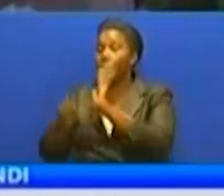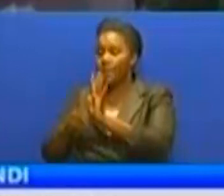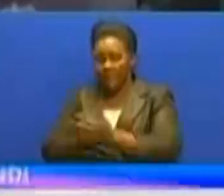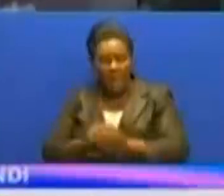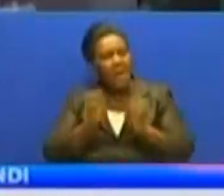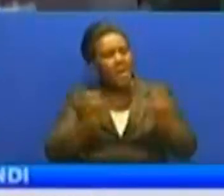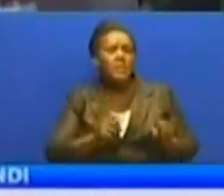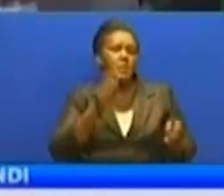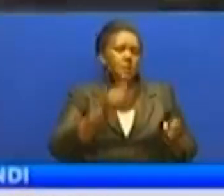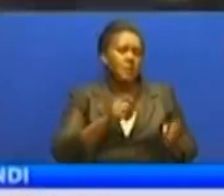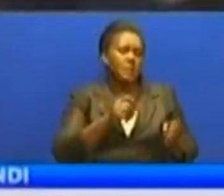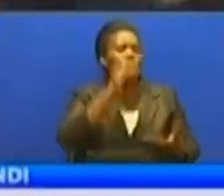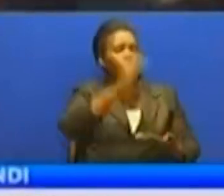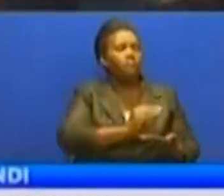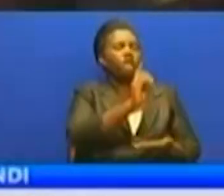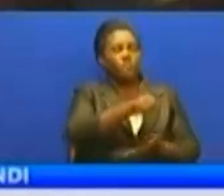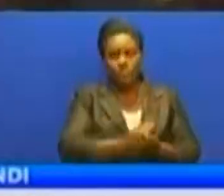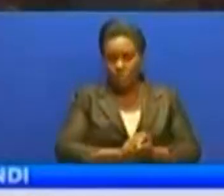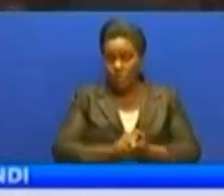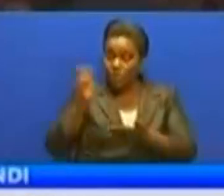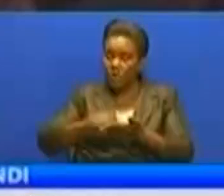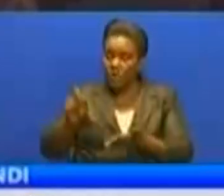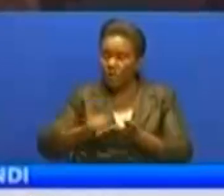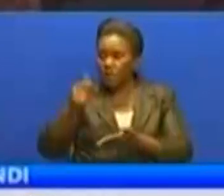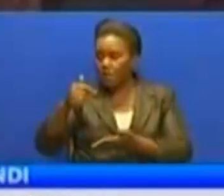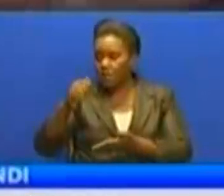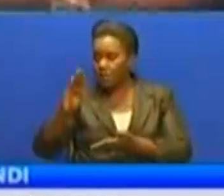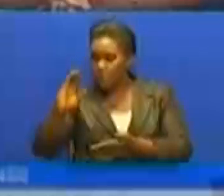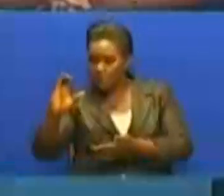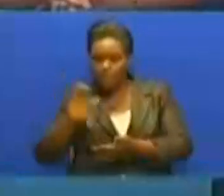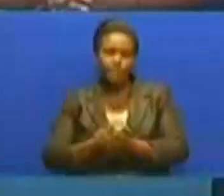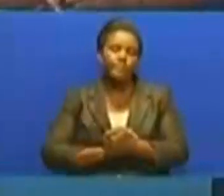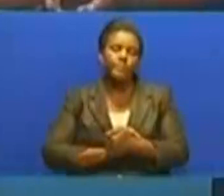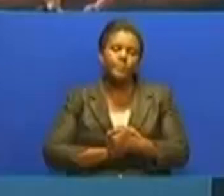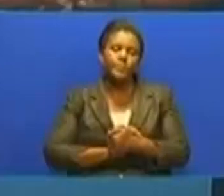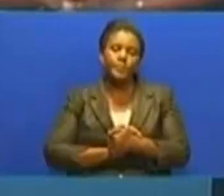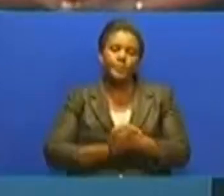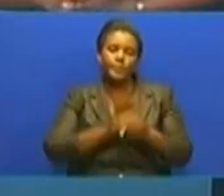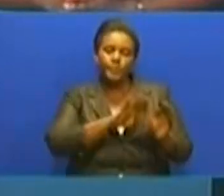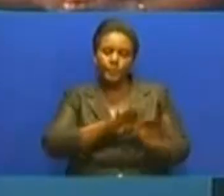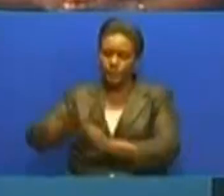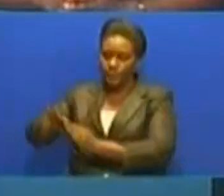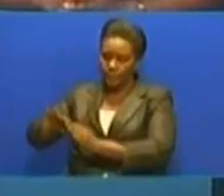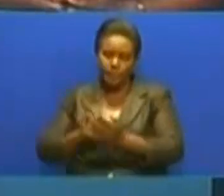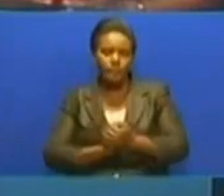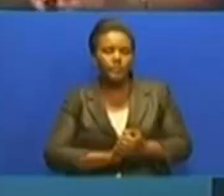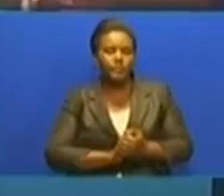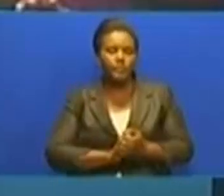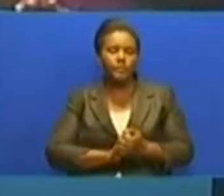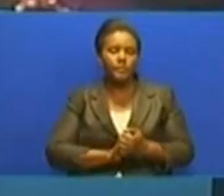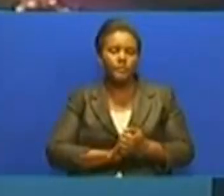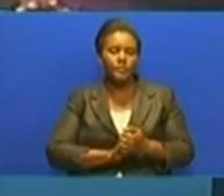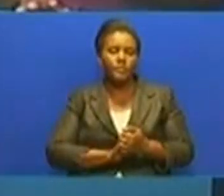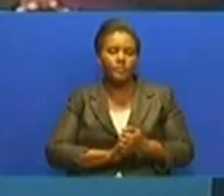wa majengo ya kudumu ya ofisi. Safina Yansin, TBC. Na mtuoreje hapa jindere